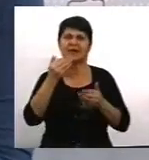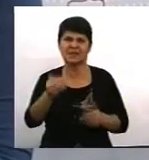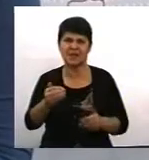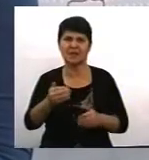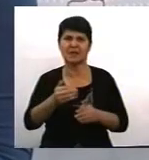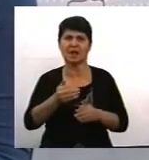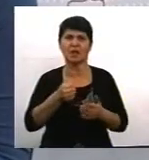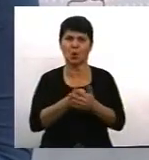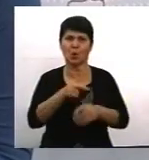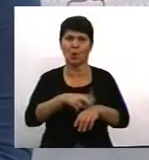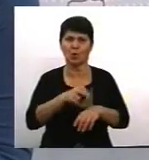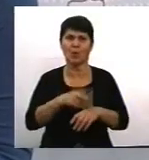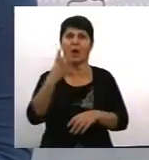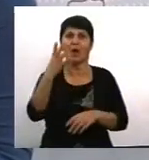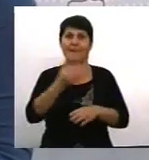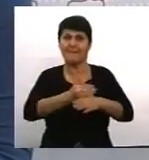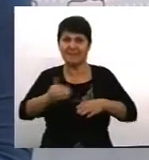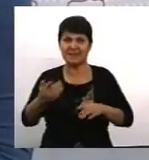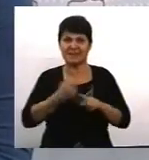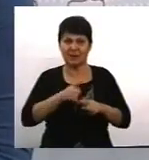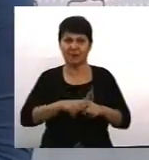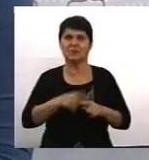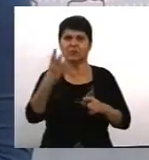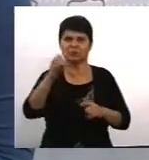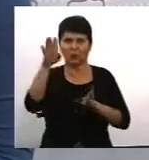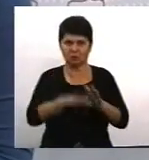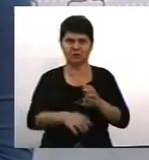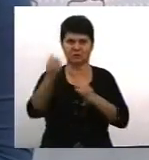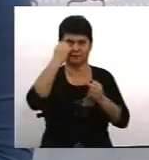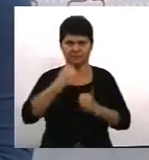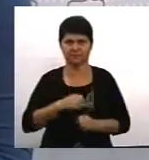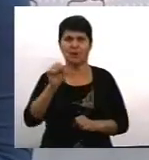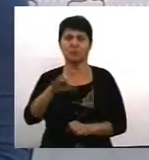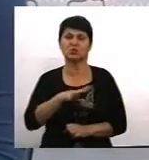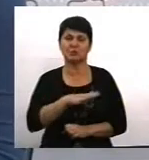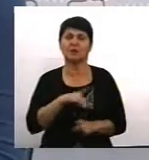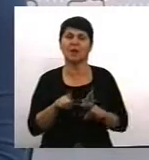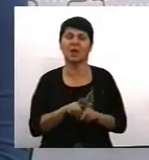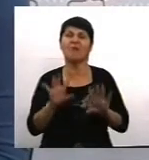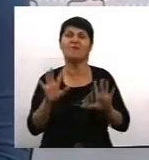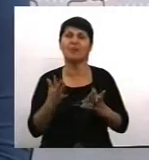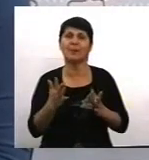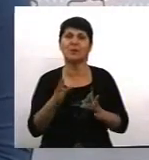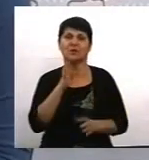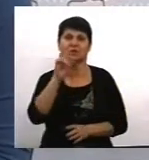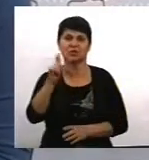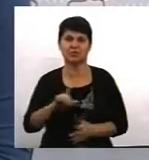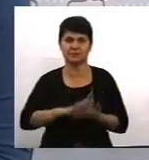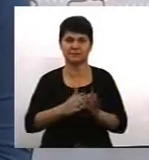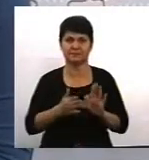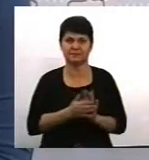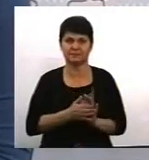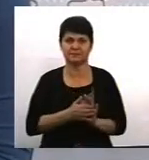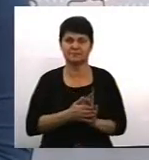більше була скривджена, вона боїться. Може бути також випадок, що жінка є в стані синдрому набутої